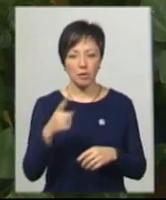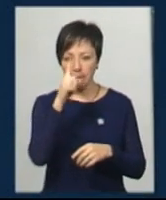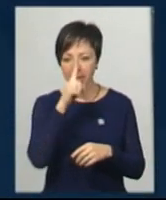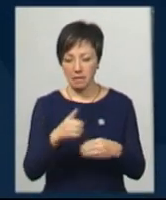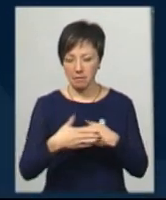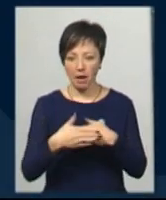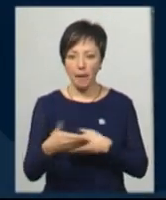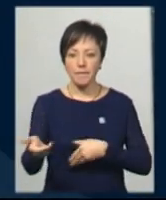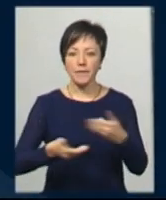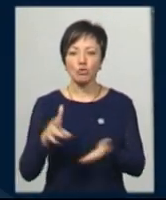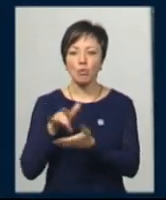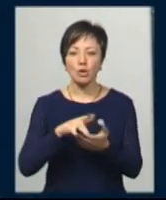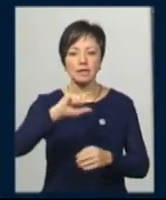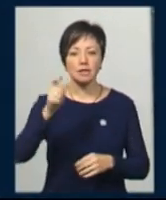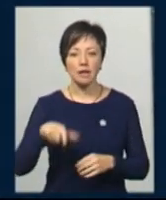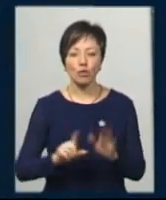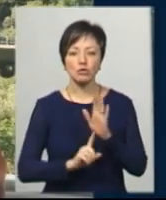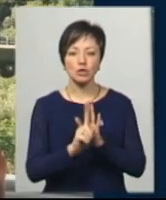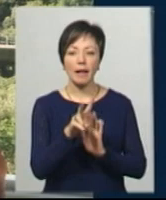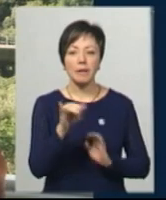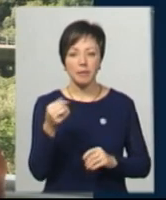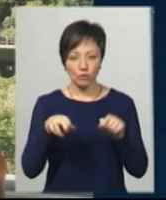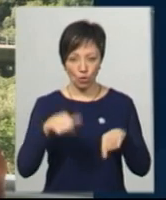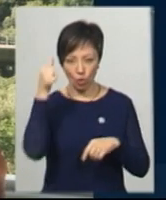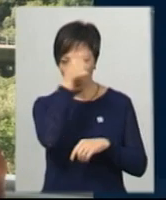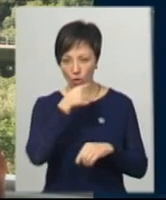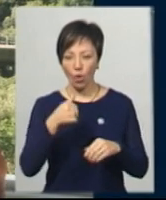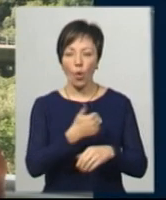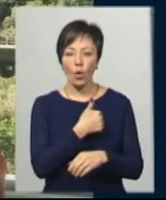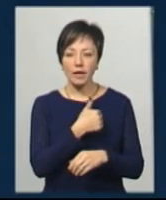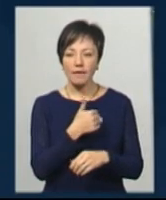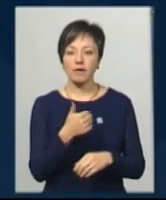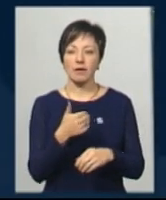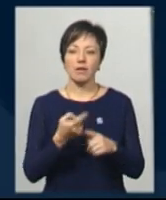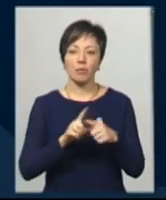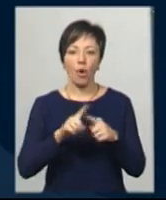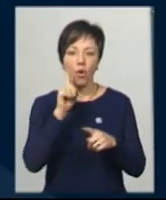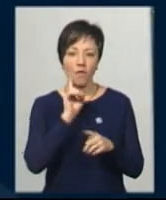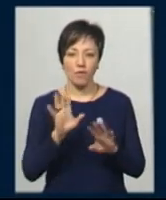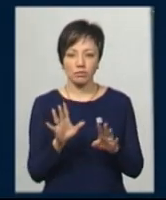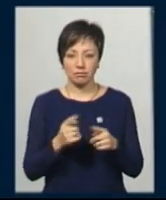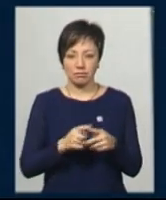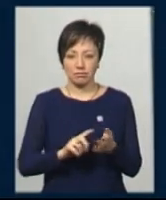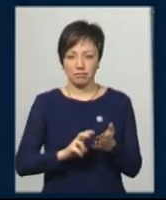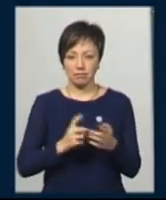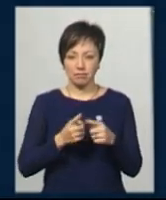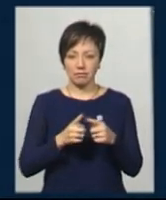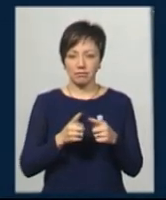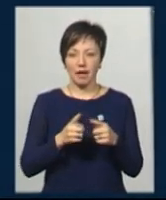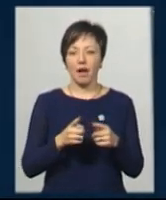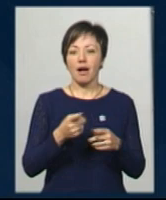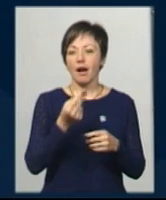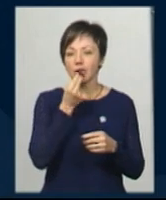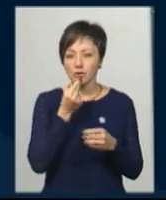добирався. Пішов подорож до Італії, Іван Лишик розпочав у липні цього року. Каже, хотів таким чином вийти із зони комфорту. Собою взяв харчі, мінімум одягу,